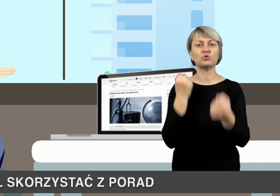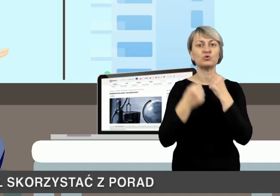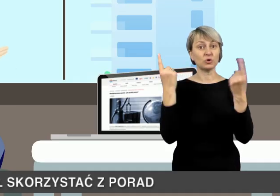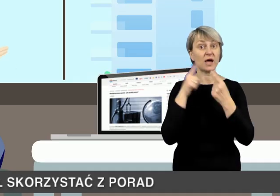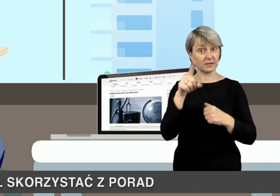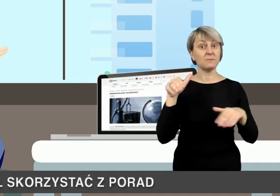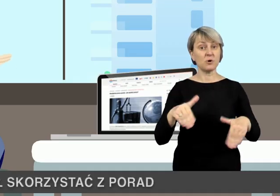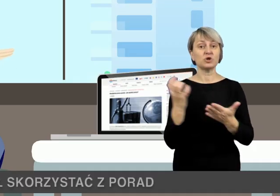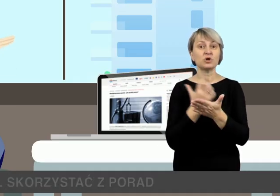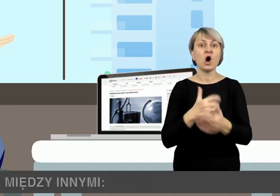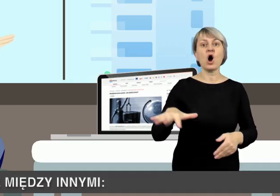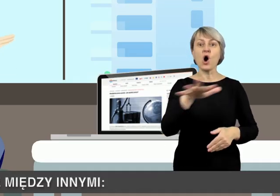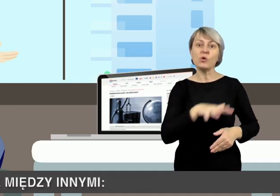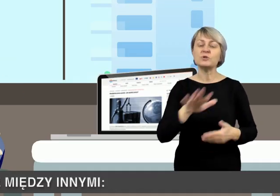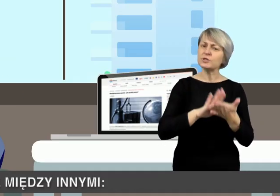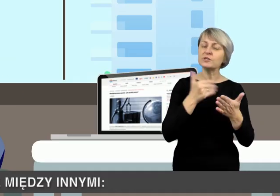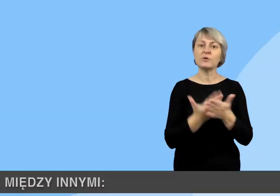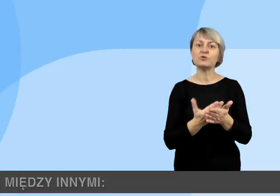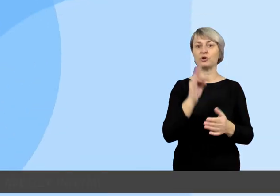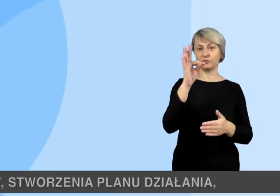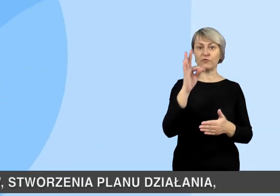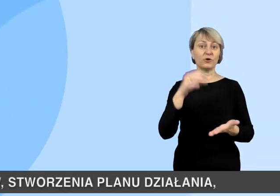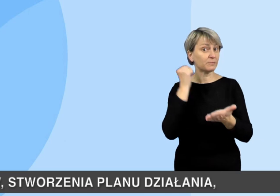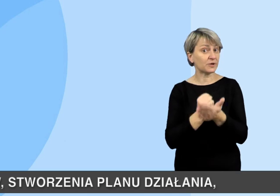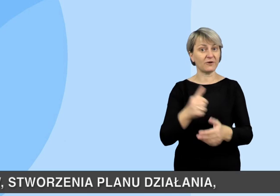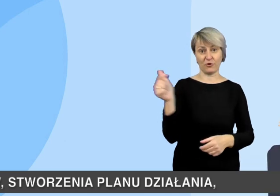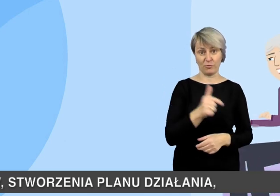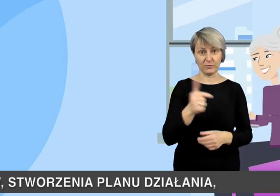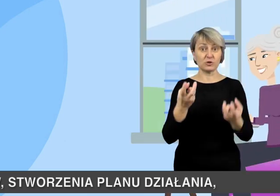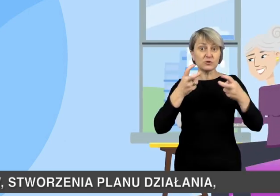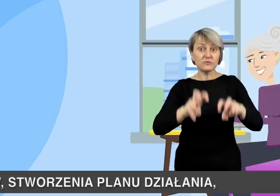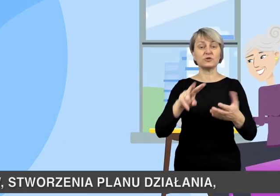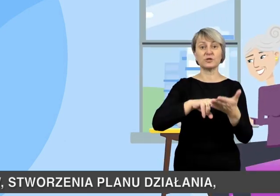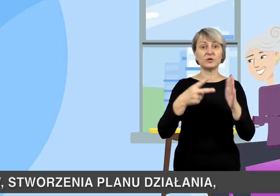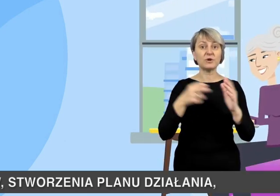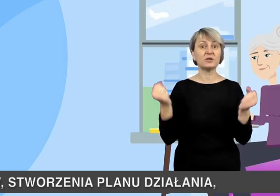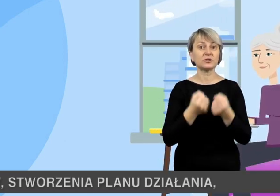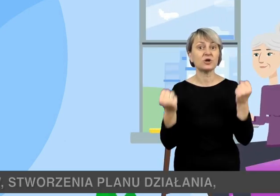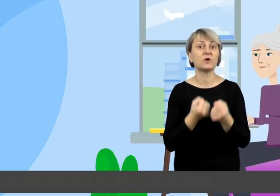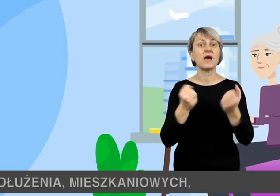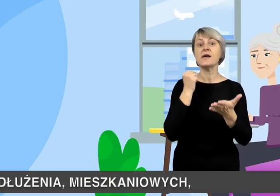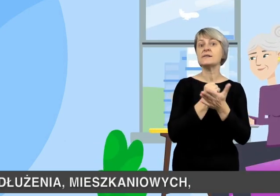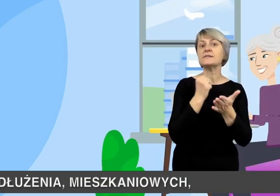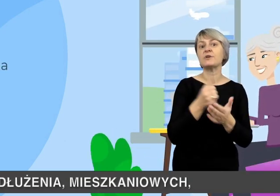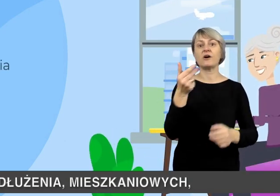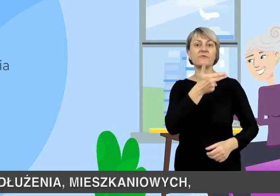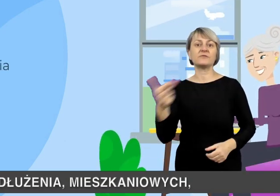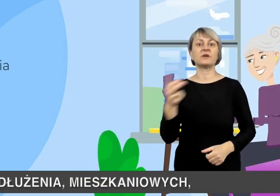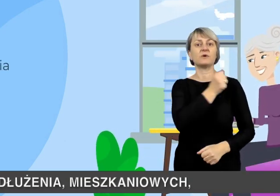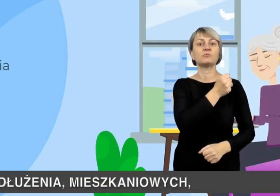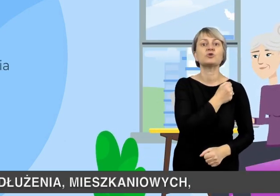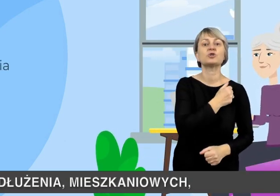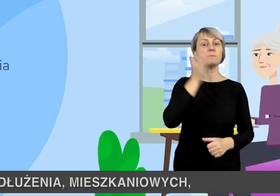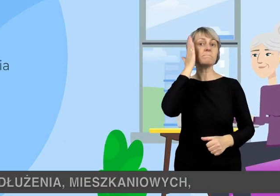a Ty będziesz mógł skorzystać z porad w obszarze m.in. swoich praw i obowiązków, stworzenia planu działania, spraw dotyczących